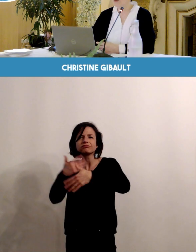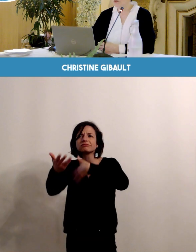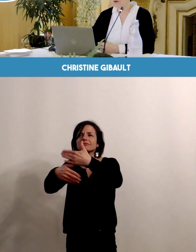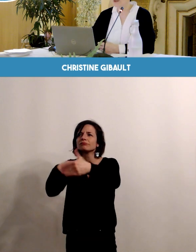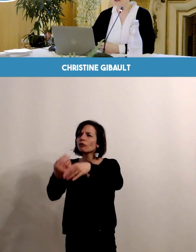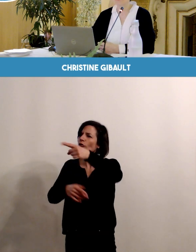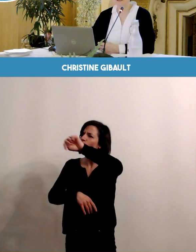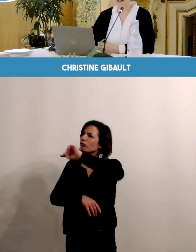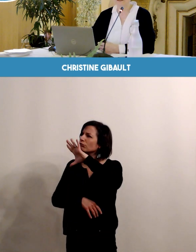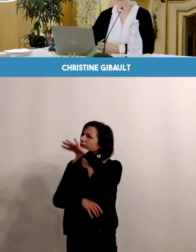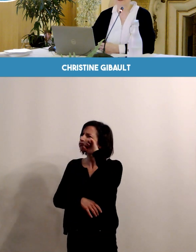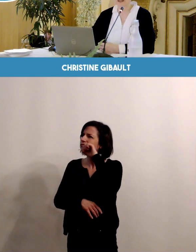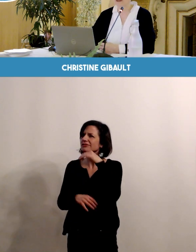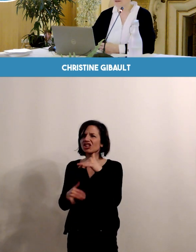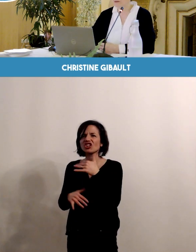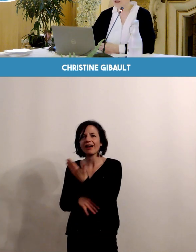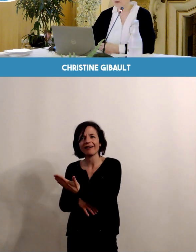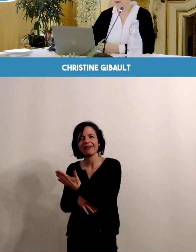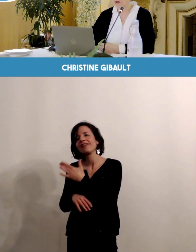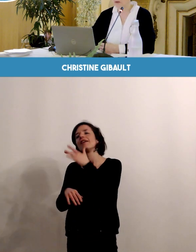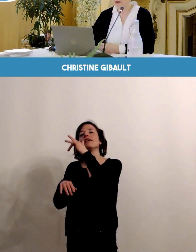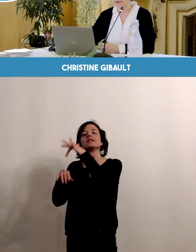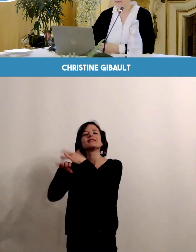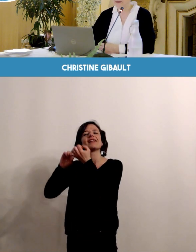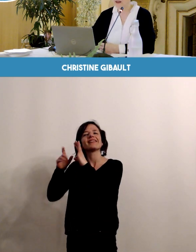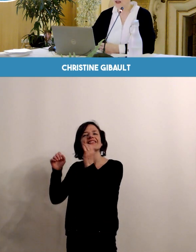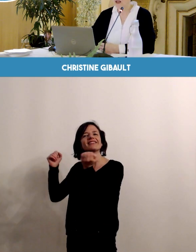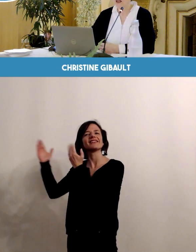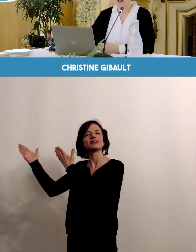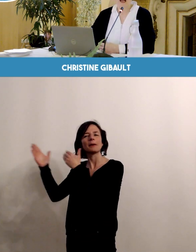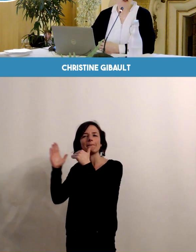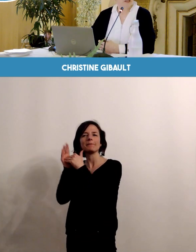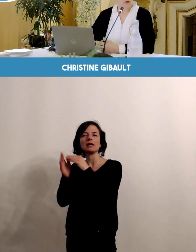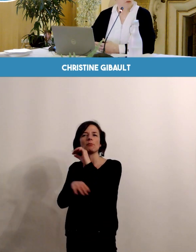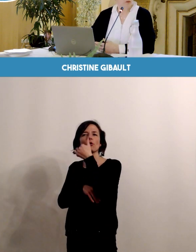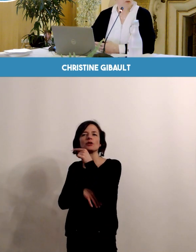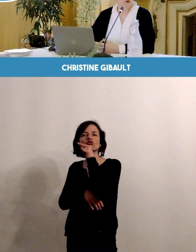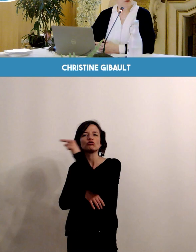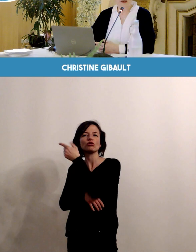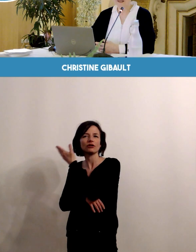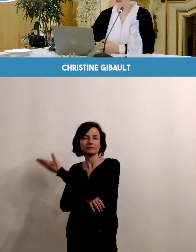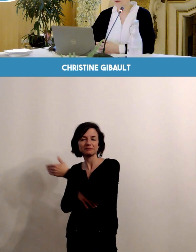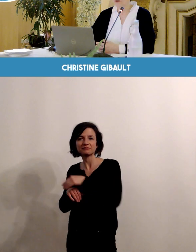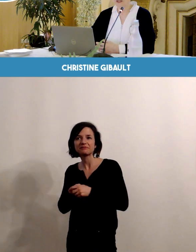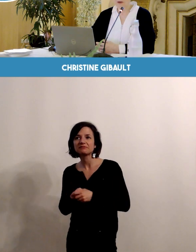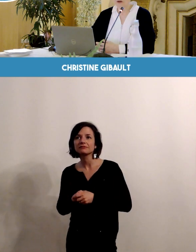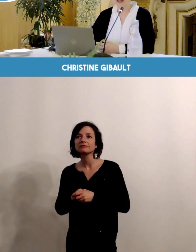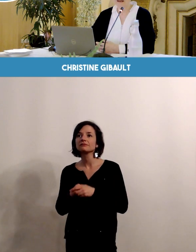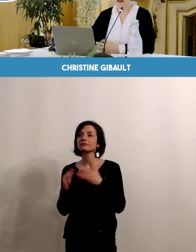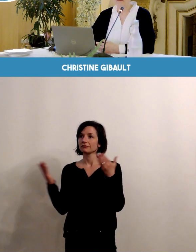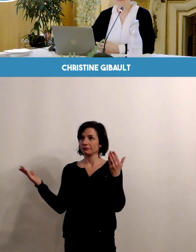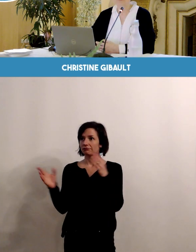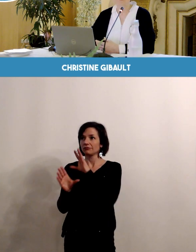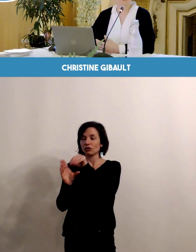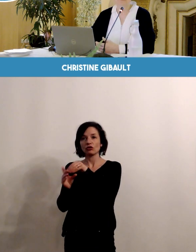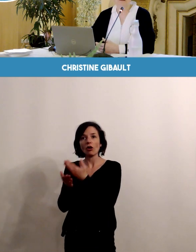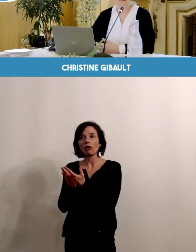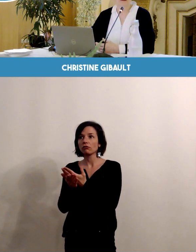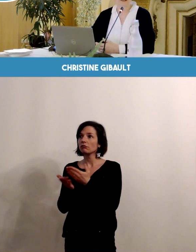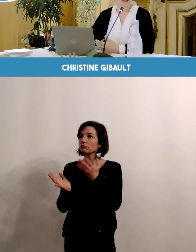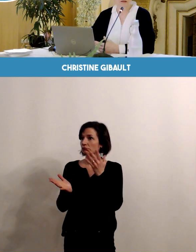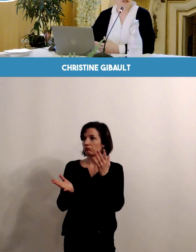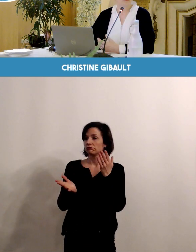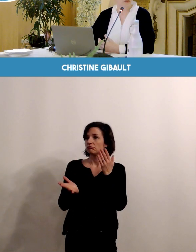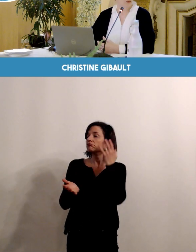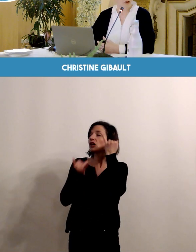Je vous ai mis là aussi le lien vers le site des 1000 premiers jours. Alors, si on ne me le propose pas, cet entretien, je le réclame parce que c'est un